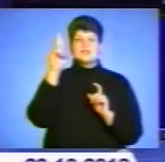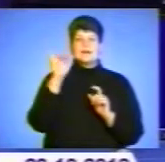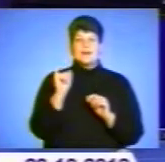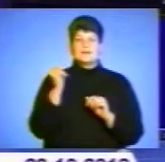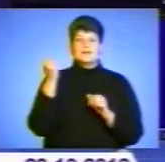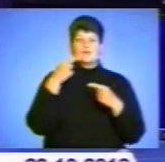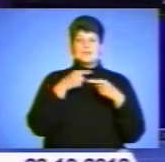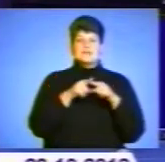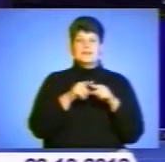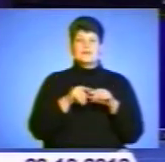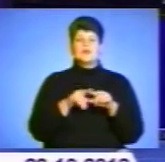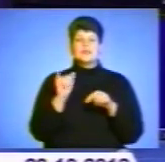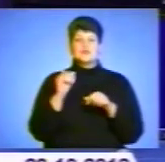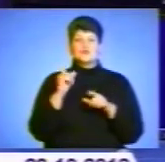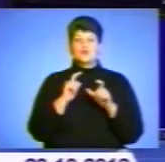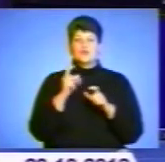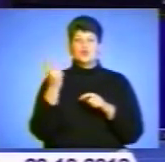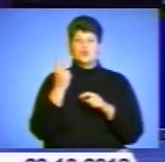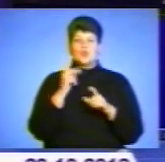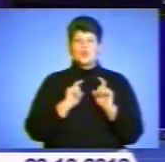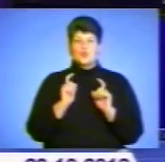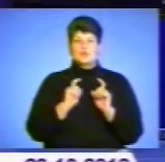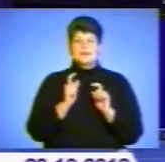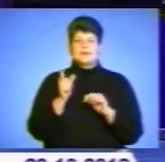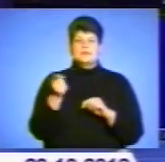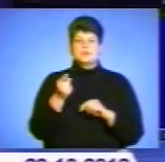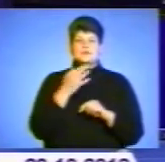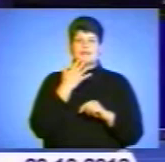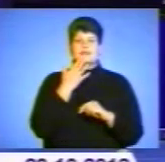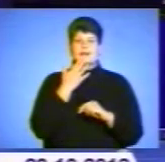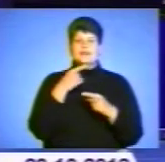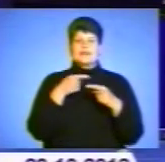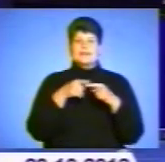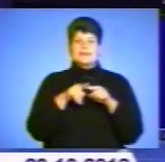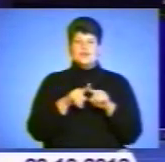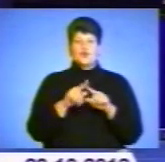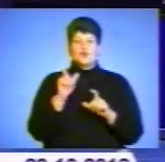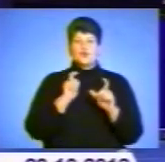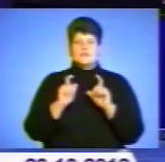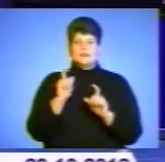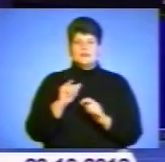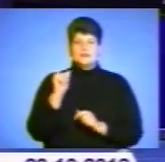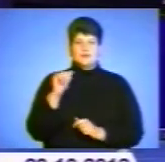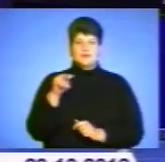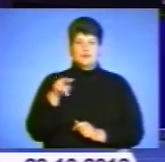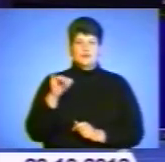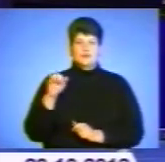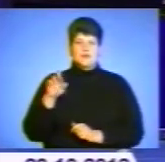інформаційних технологій та студенту другого курсу Тернопільського національного технічного університету імені Івана Полюя.